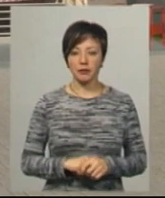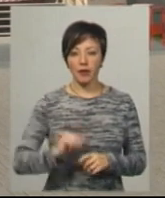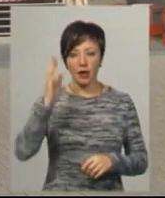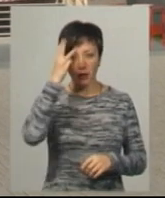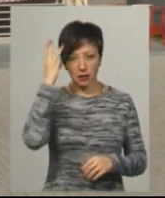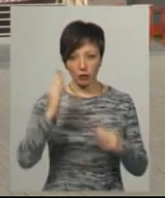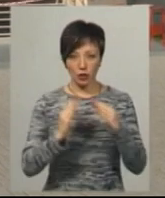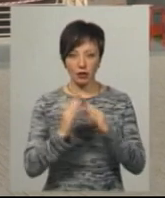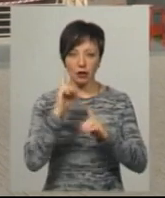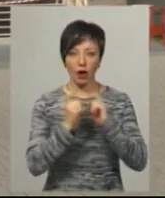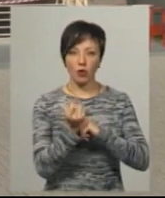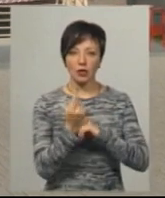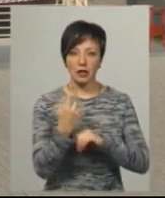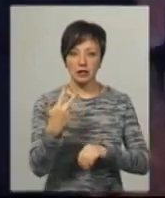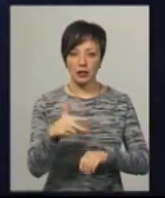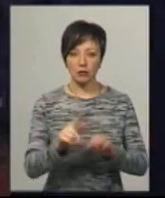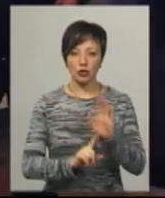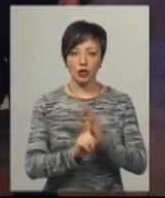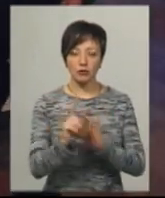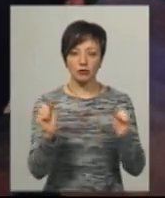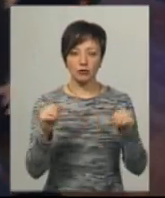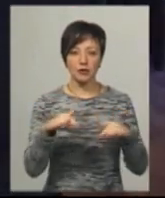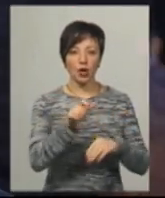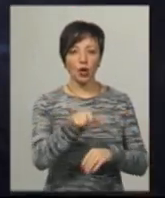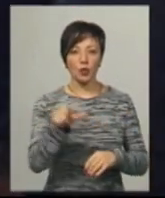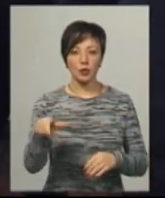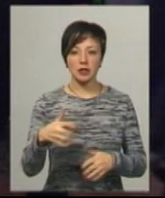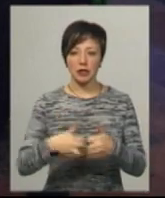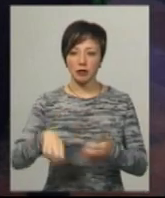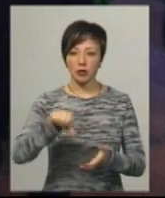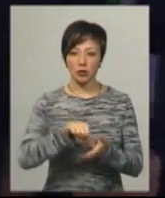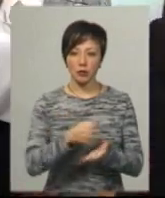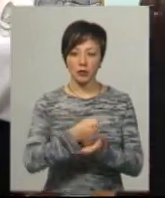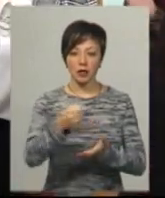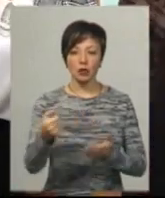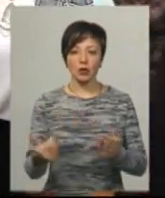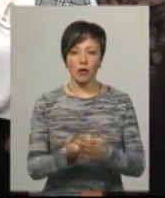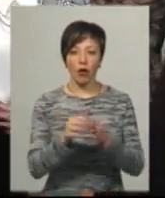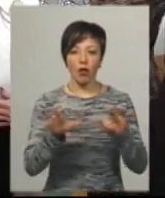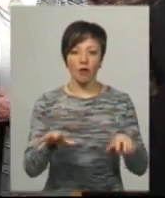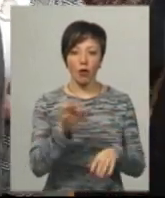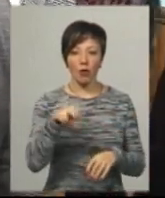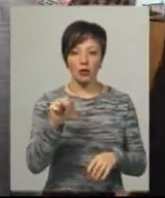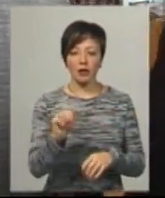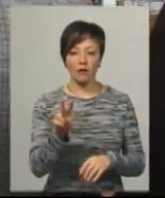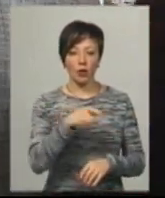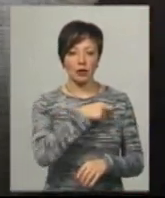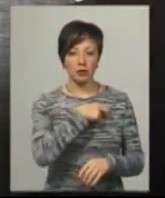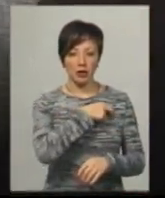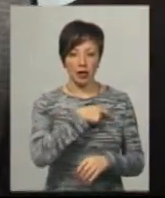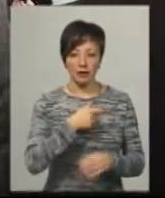Хмельницький будинок Рад. З 11.30 тут почали збиратися люди. Серед присутніх на призначенні нового голови Хмельницької ОДА – двоє депутатів